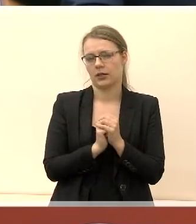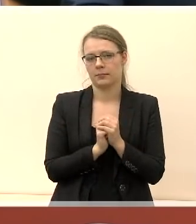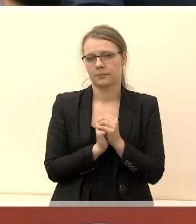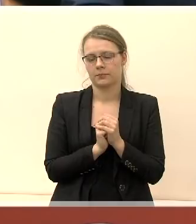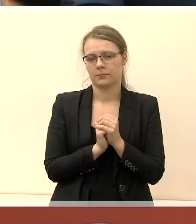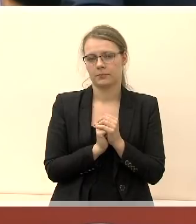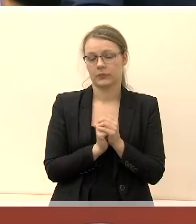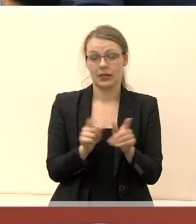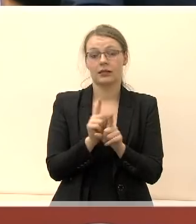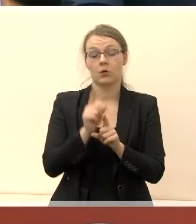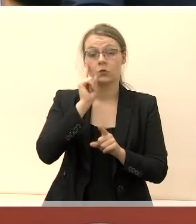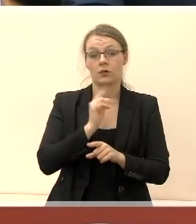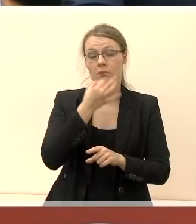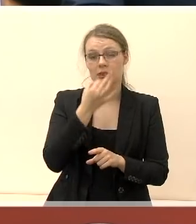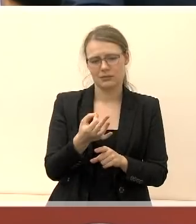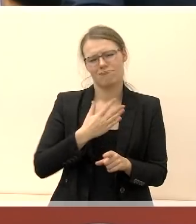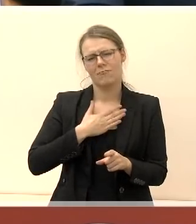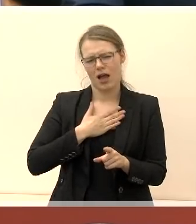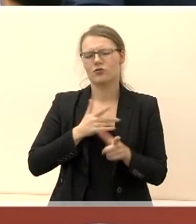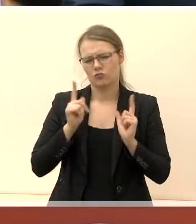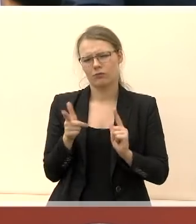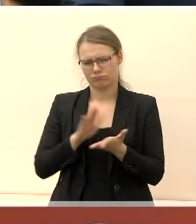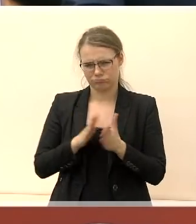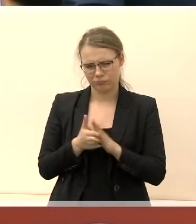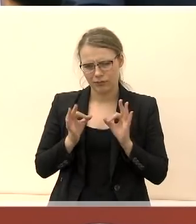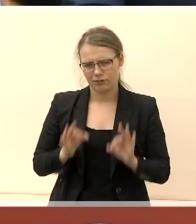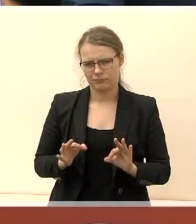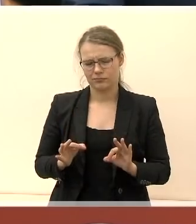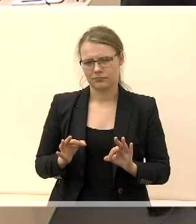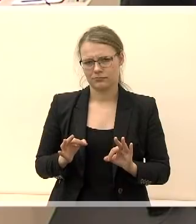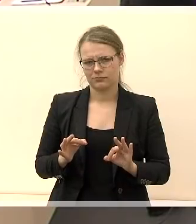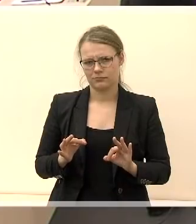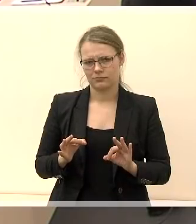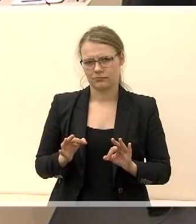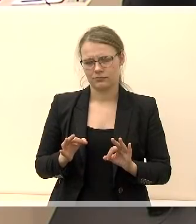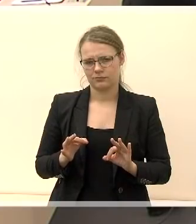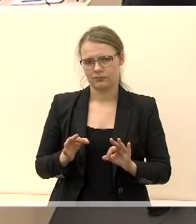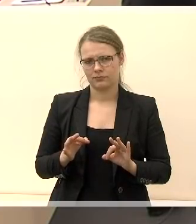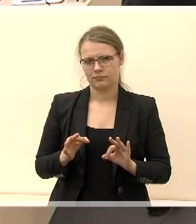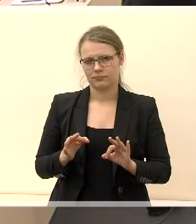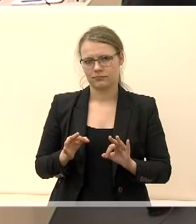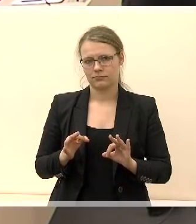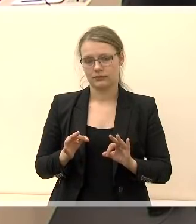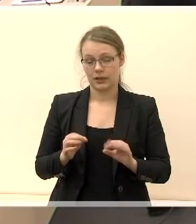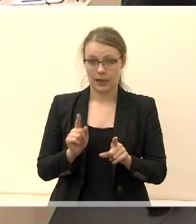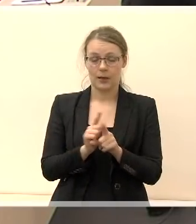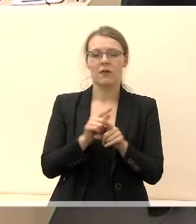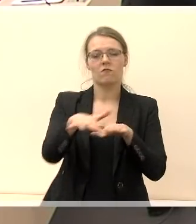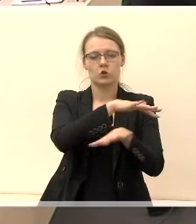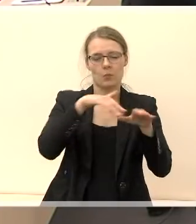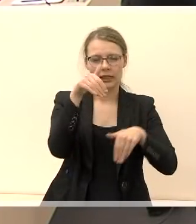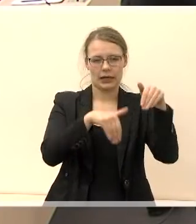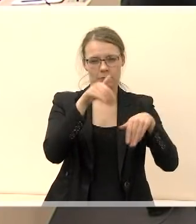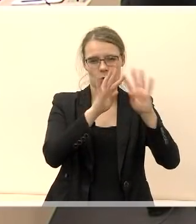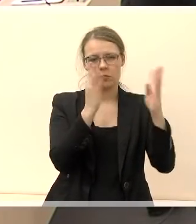pasakyti, kad mes tikrai pasiruošę dirbti jums. Visuomeninis rinkimų komitetas už